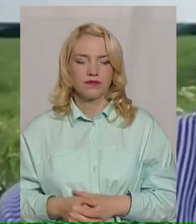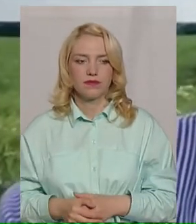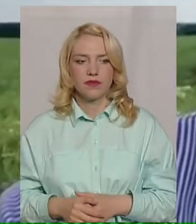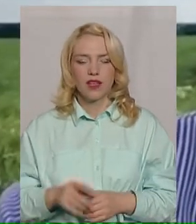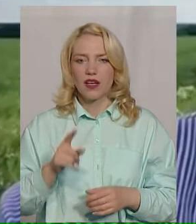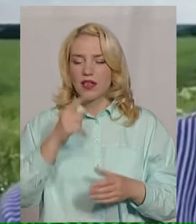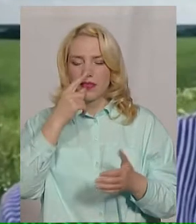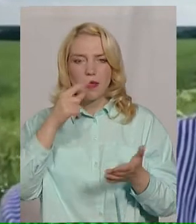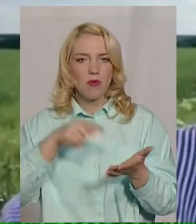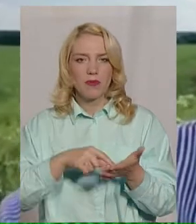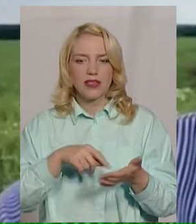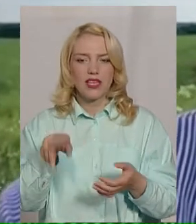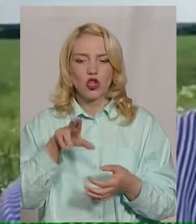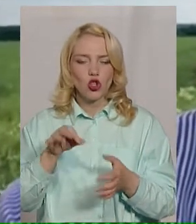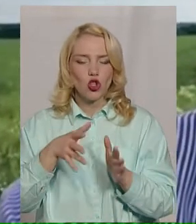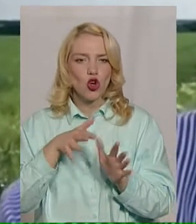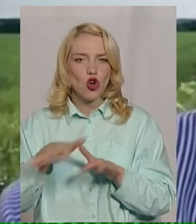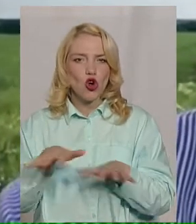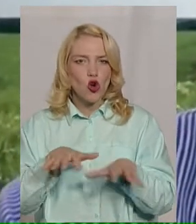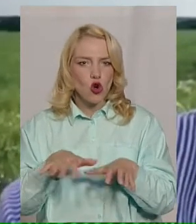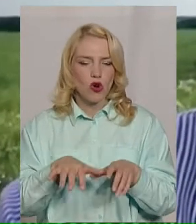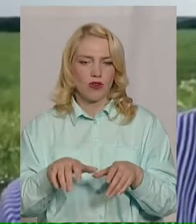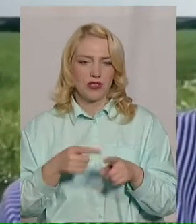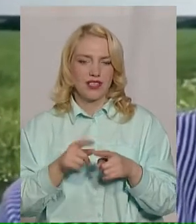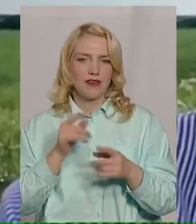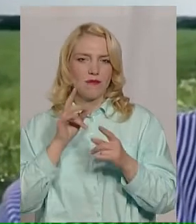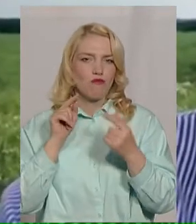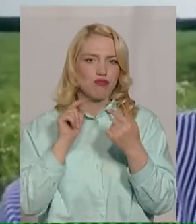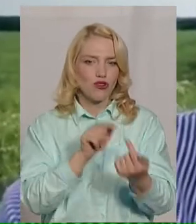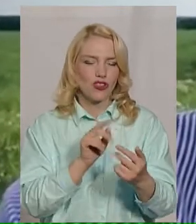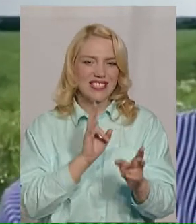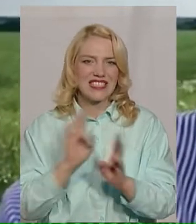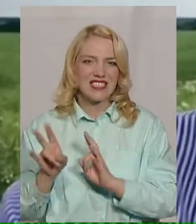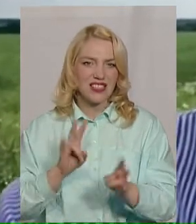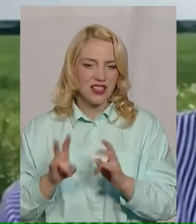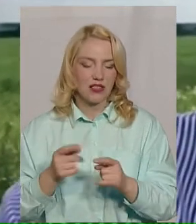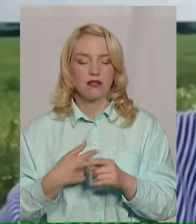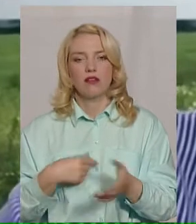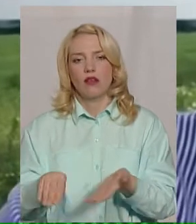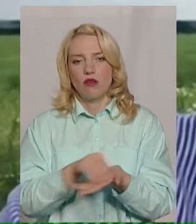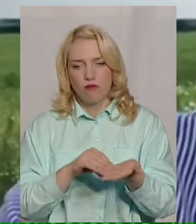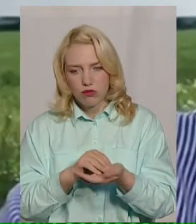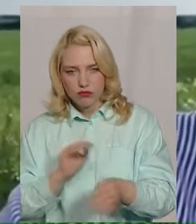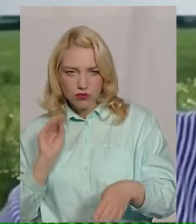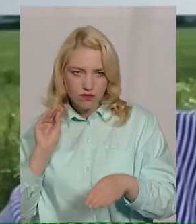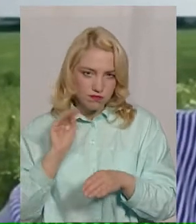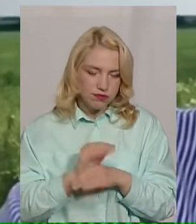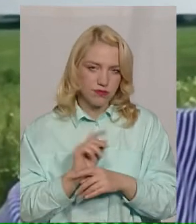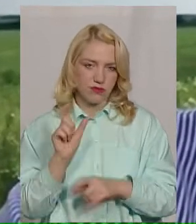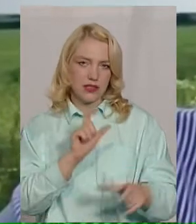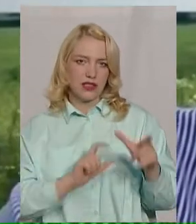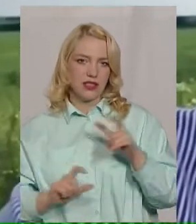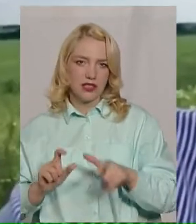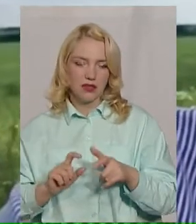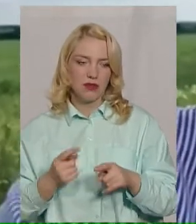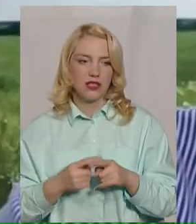шкідників, від збур'янення. Багато всіх цих процесів ми повторяли, це додало нам певних затрат в господарстві, і